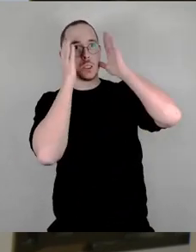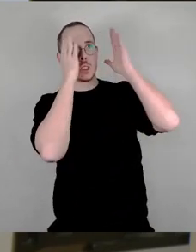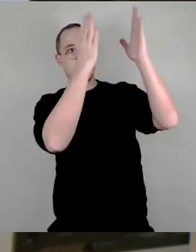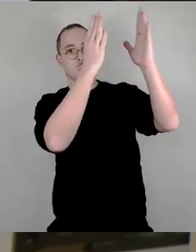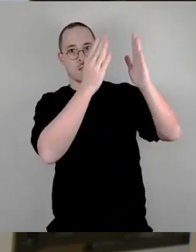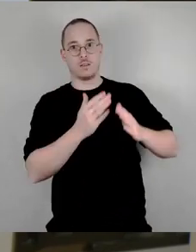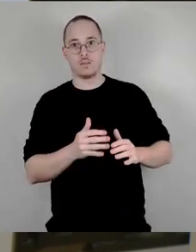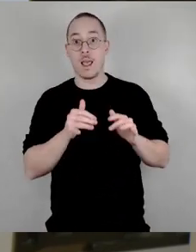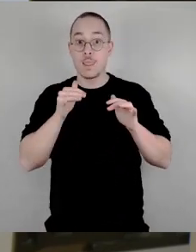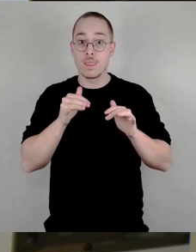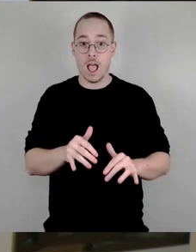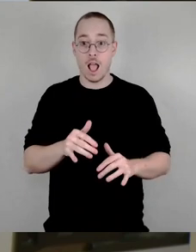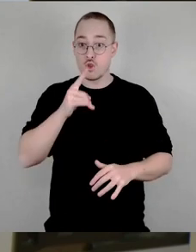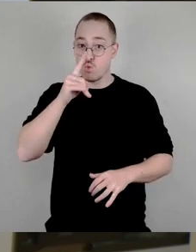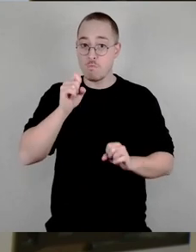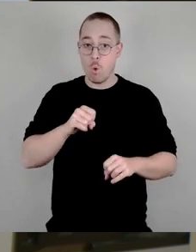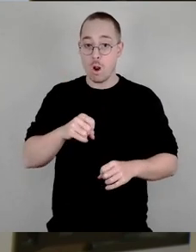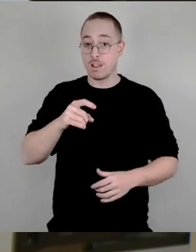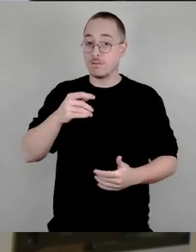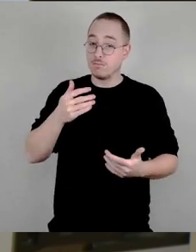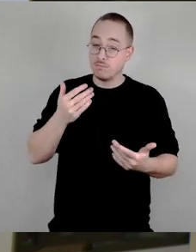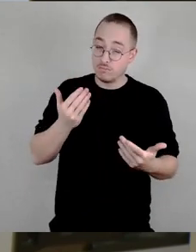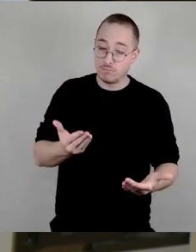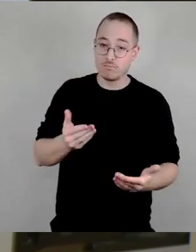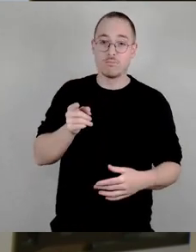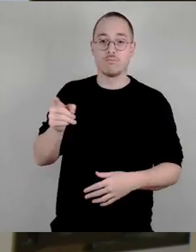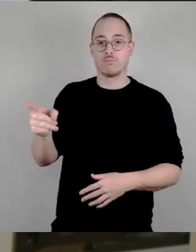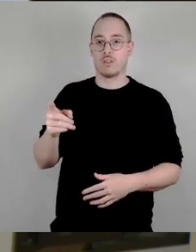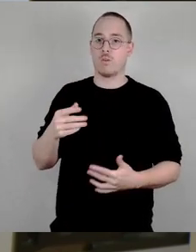entsprechenden körperlichen Konstitution das harte Training aushalten